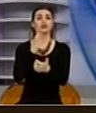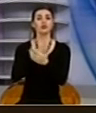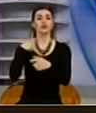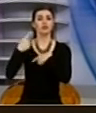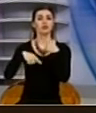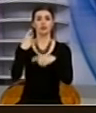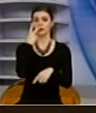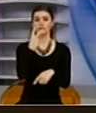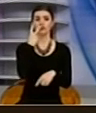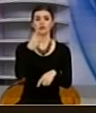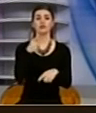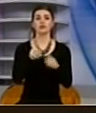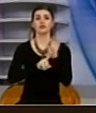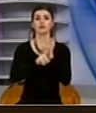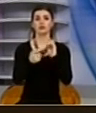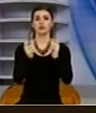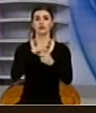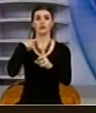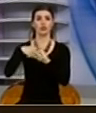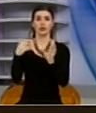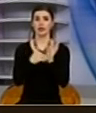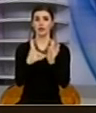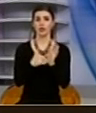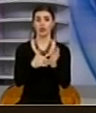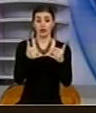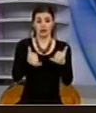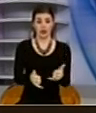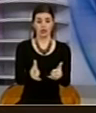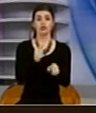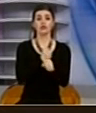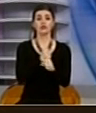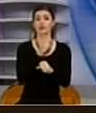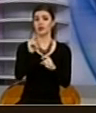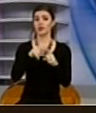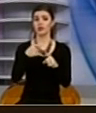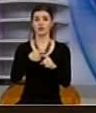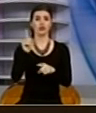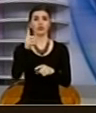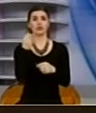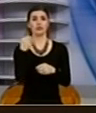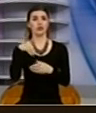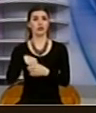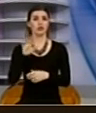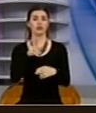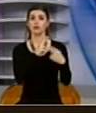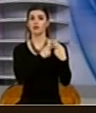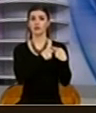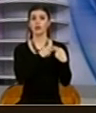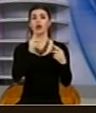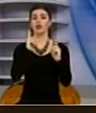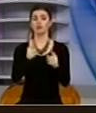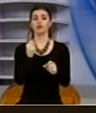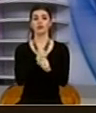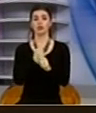janë promotori i ndryshime pozitive, andaj kjo që ka ndohë sot nga menajgmenti nuk është në funksion të kësaj, pra thjeshtë duhet të